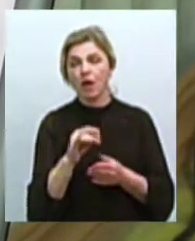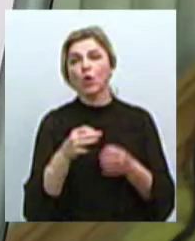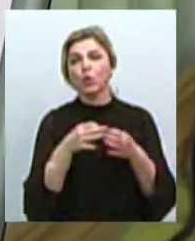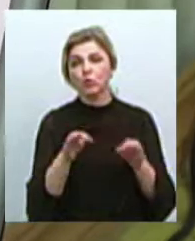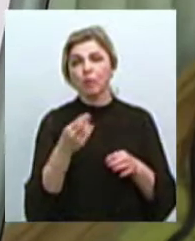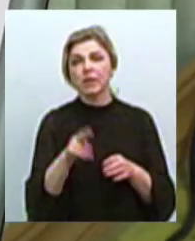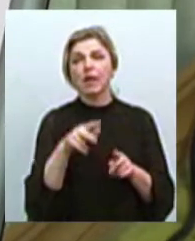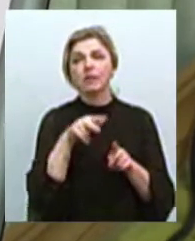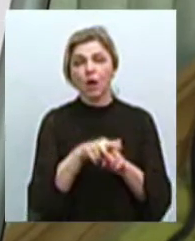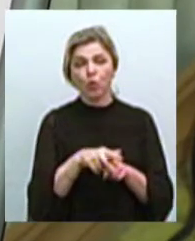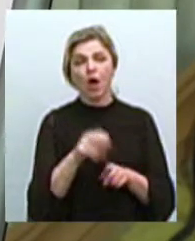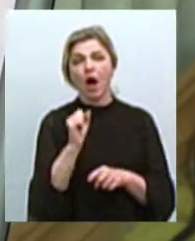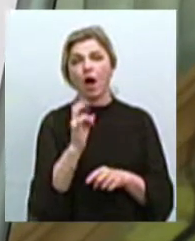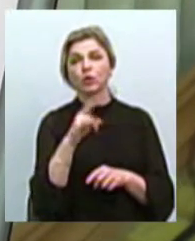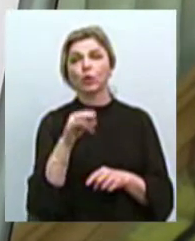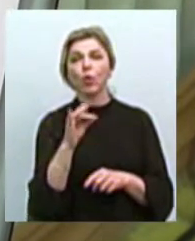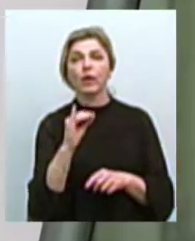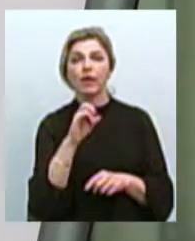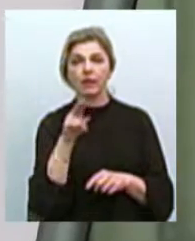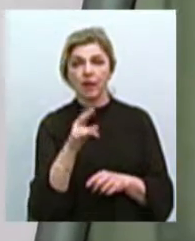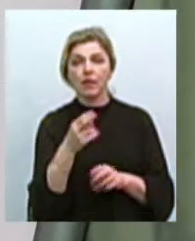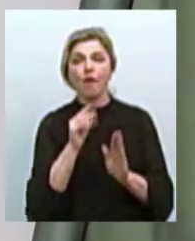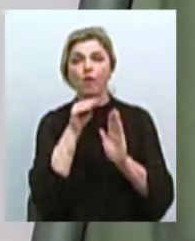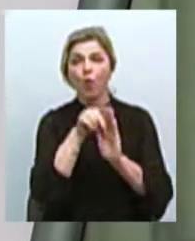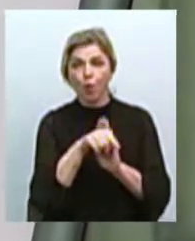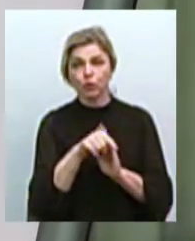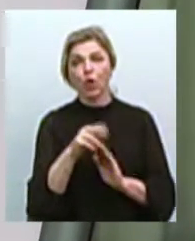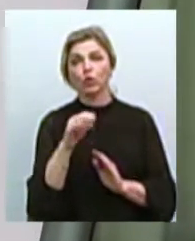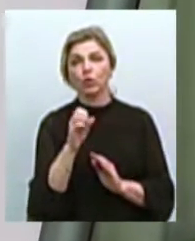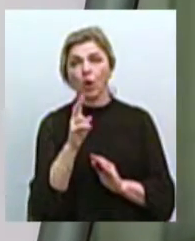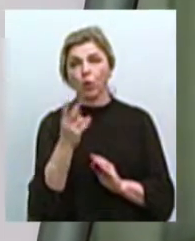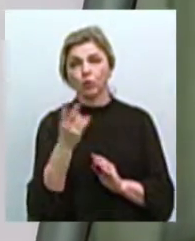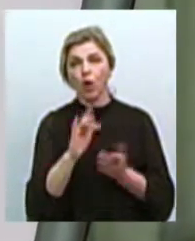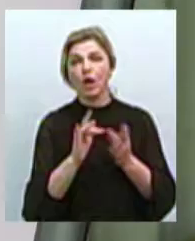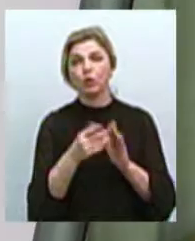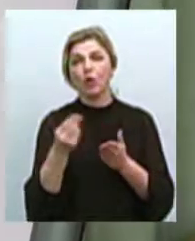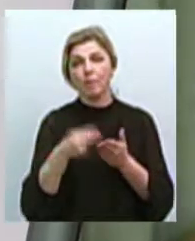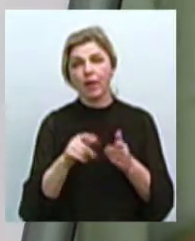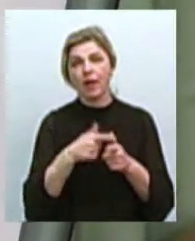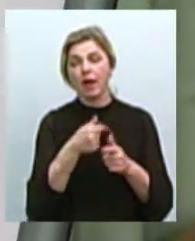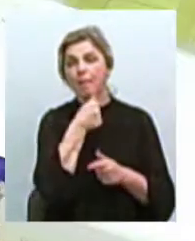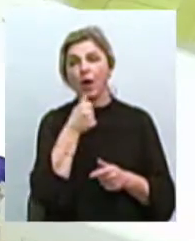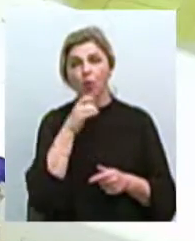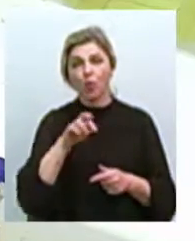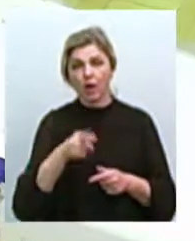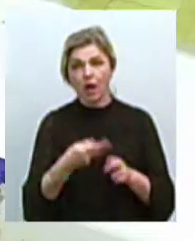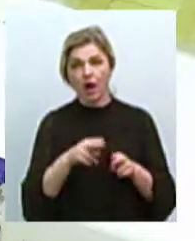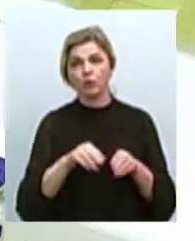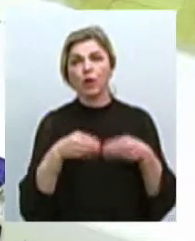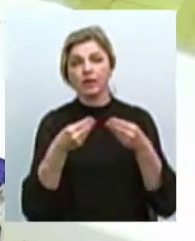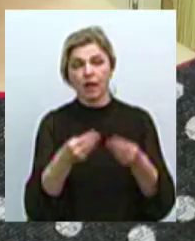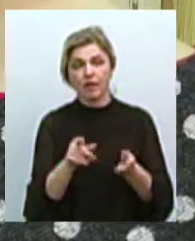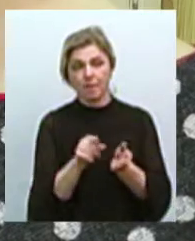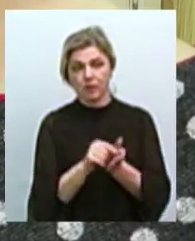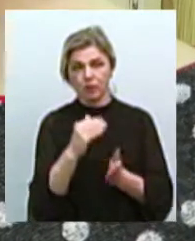користувачам системи Android. Для входу у додаток необхідний електронний підпис або логін та пароль, який надають у пенсійному